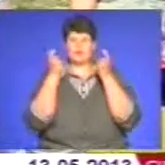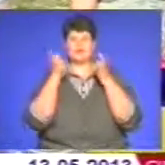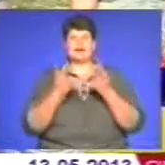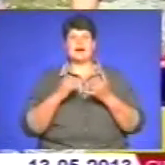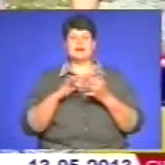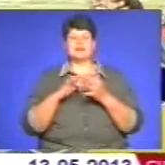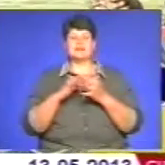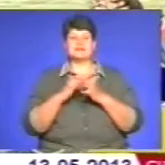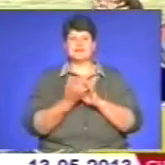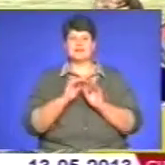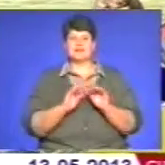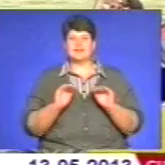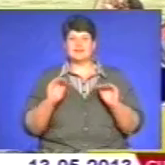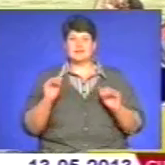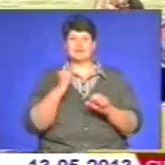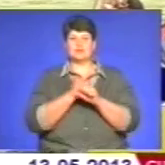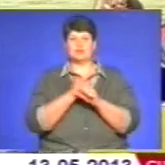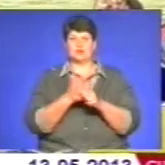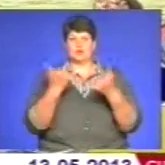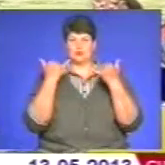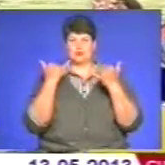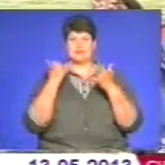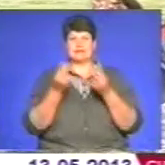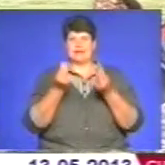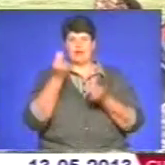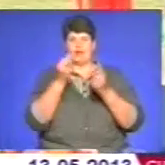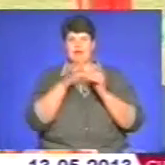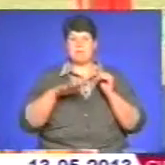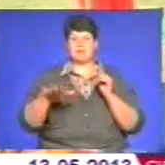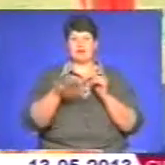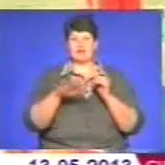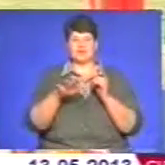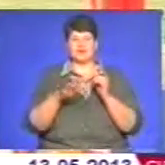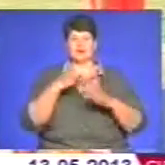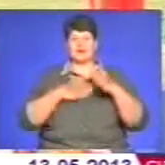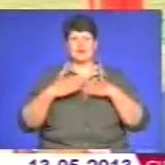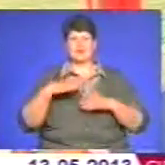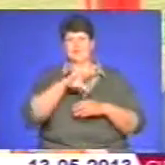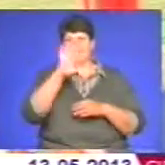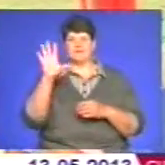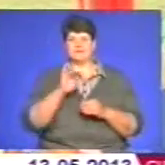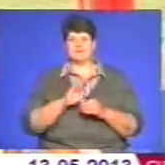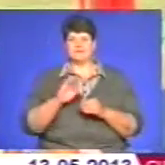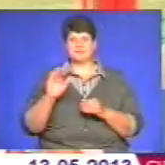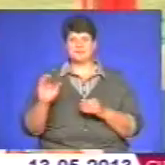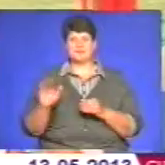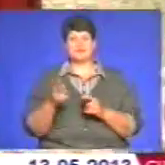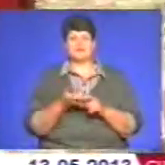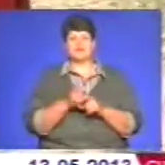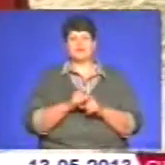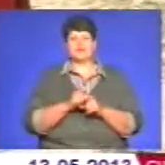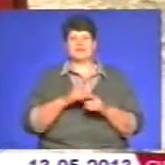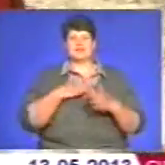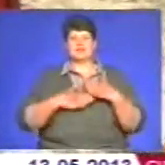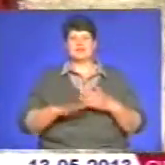сільських малюків спорудили оцей сучасний ігровий майданчик. Радіють новинці усі сільчани. Найбільша втіха для дівчаток